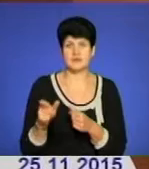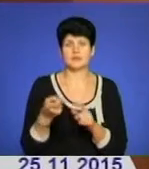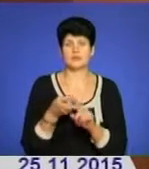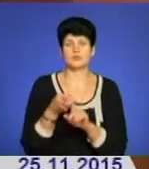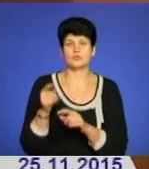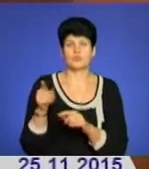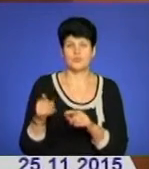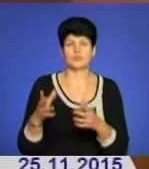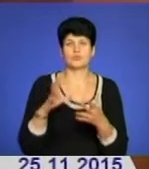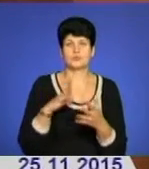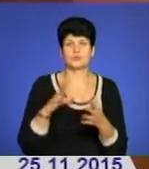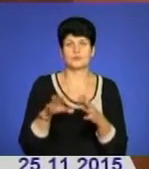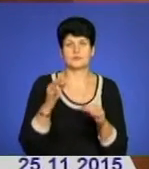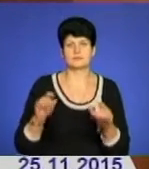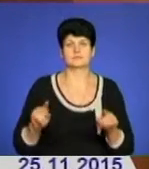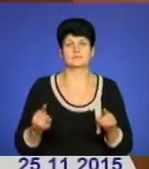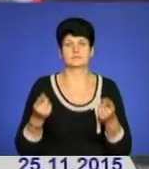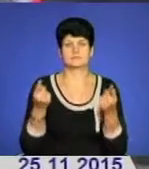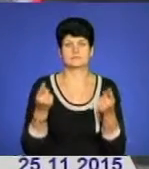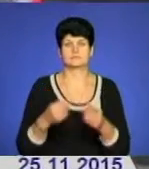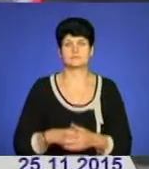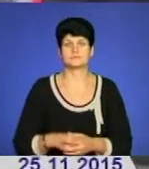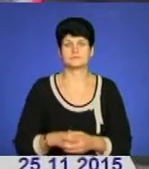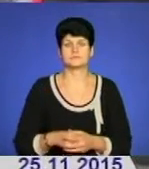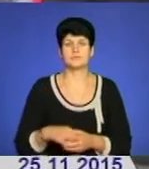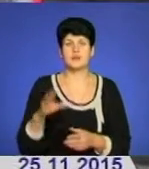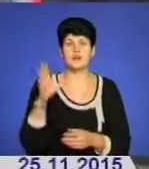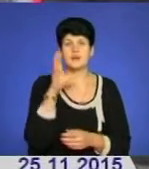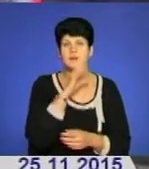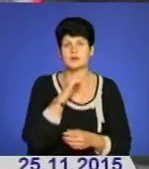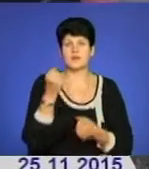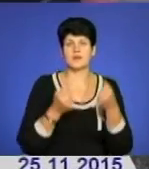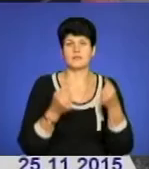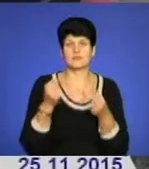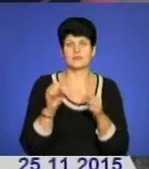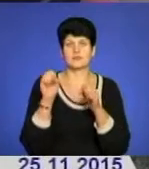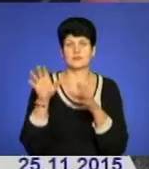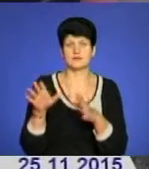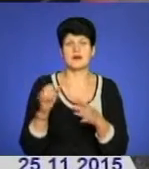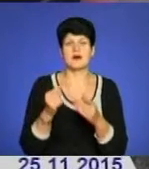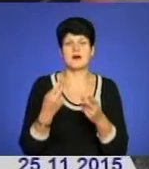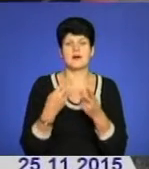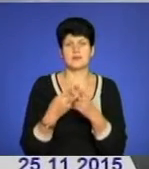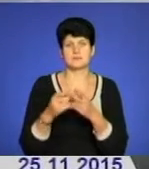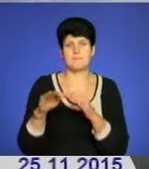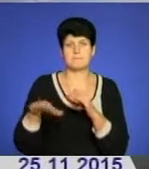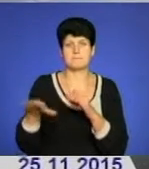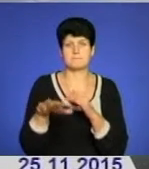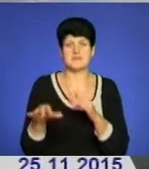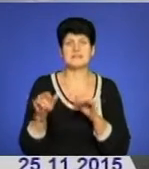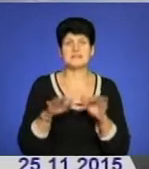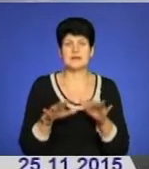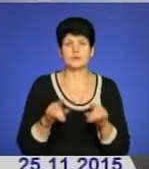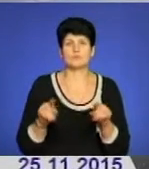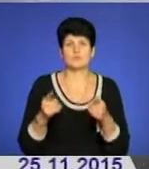якої обраний запобіжний захід до вигляді тримання під вартою. Викридний автомобіль доставили на решмайданчик Кременецького відділу поліції. Заходи